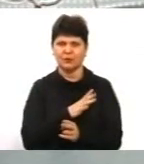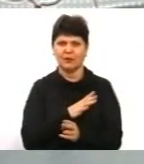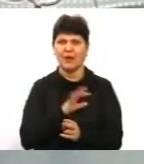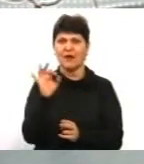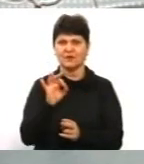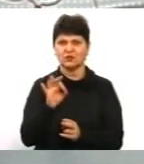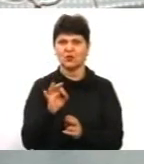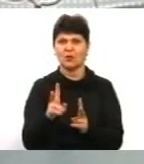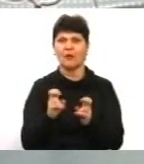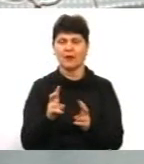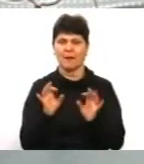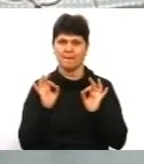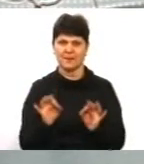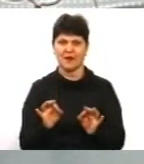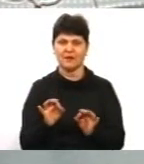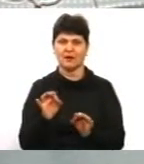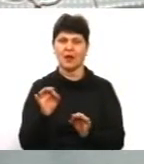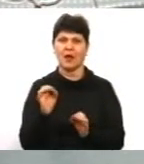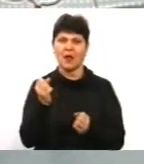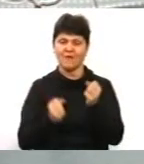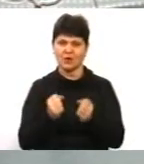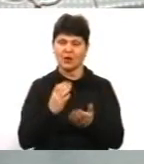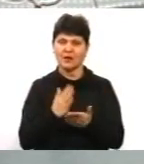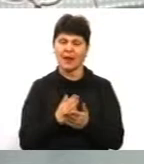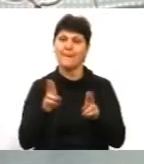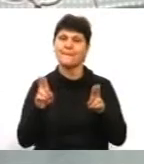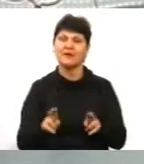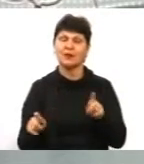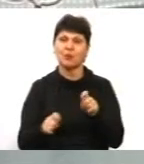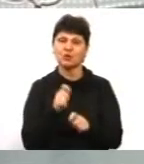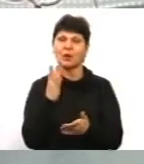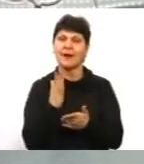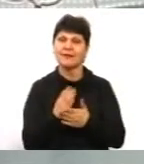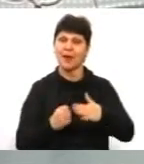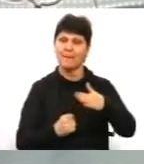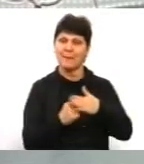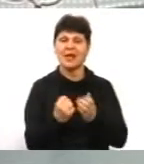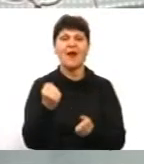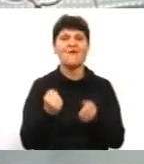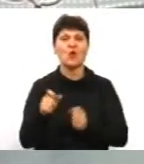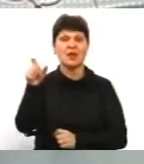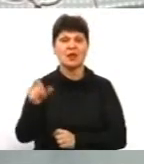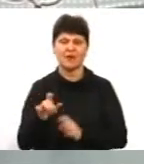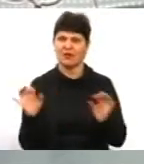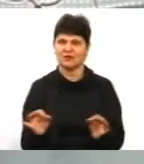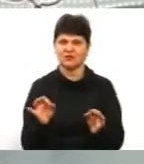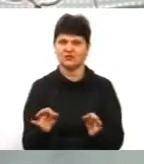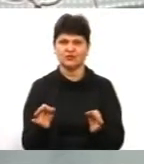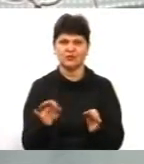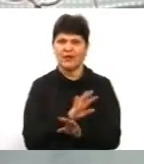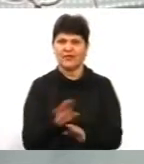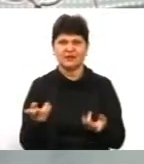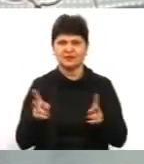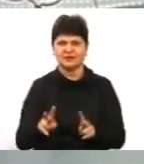правило, водії розуміють своє правопорушення, є наявна доказова база, і водійові нічого не залишається, як оплачувати штраф,